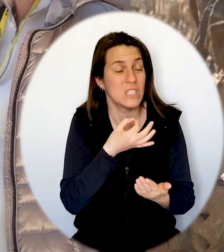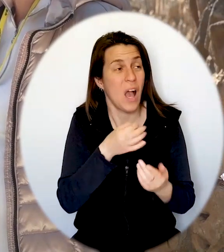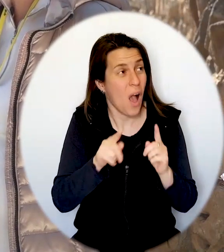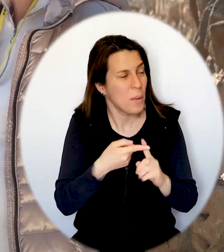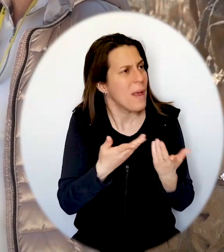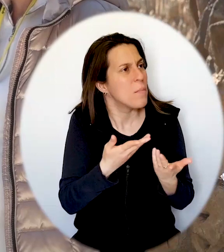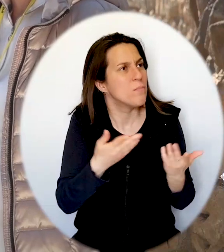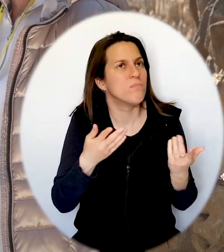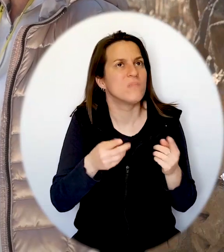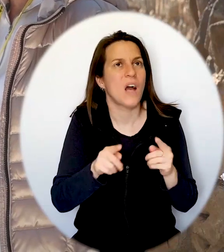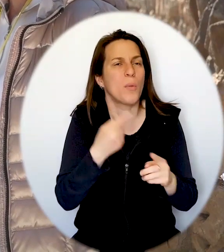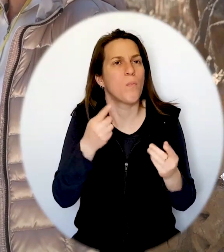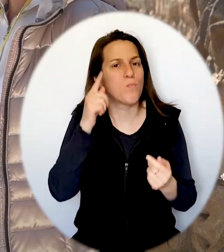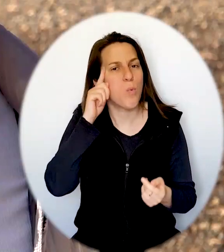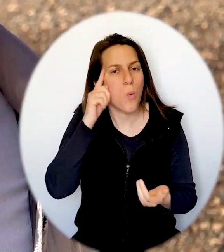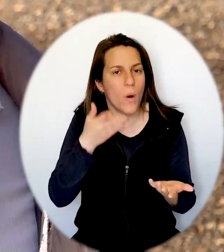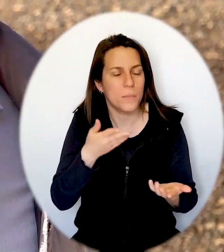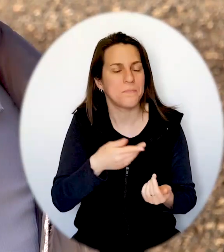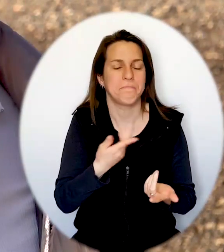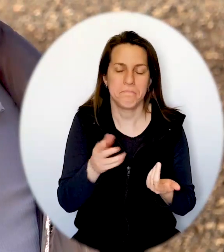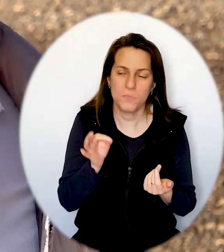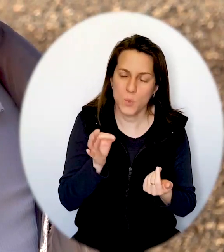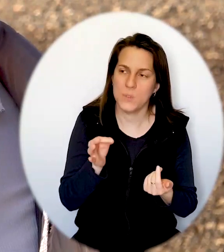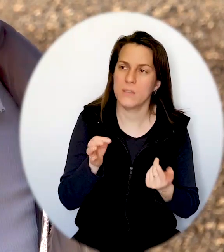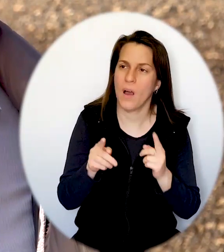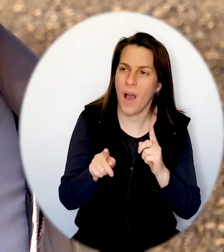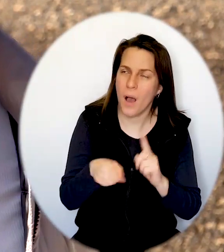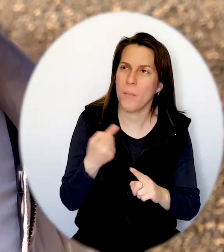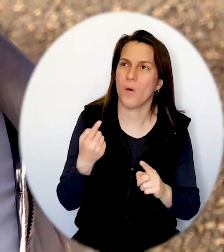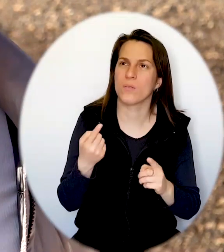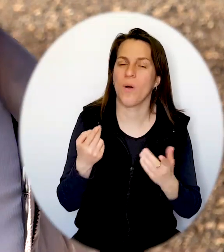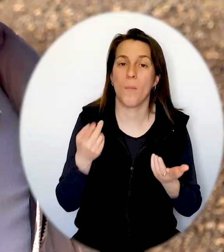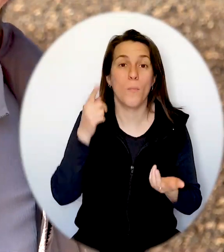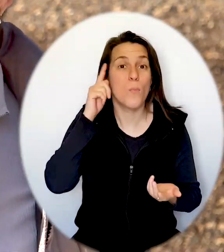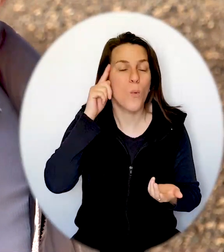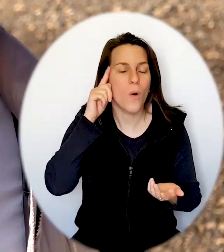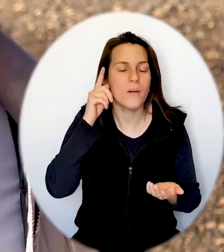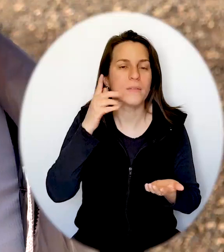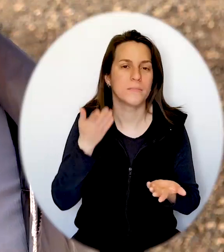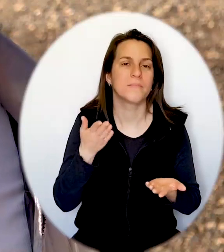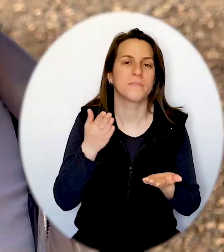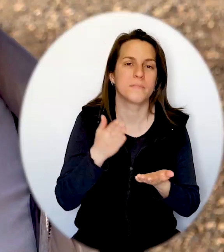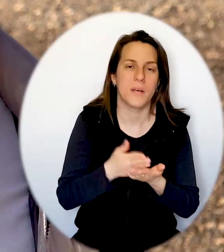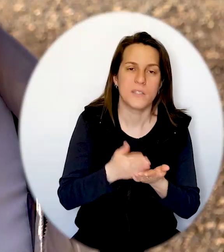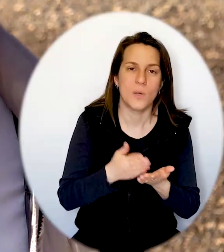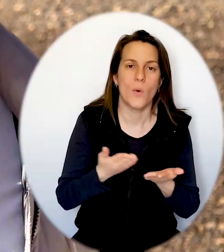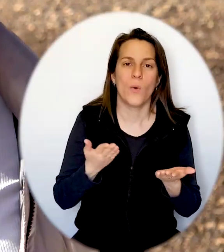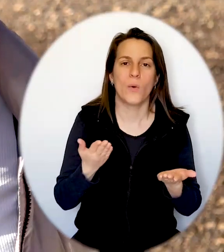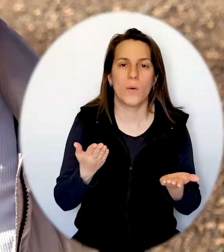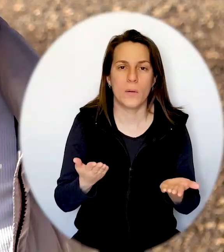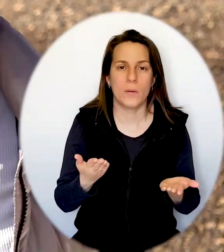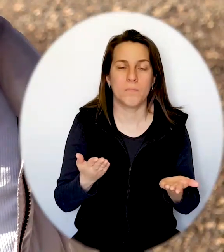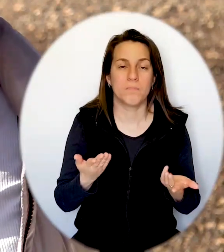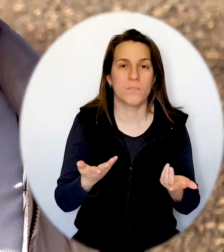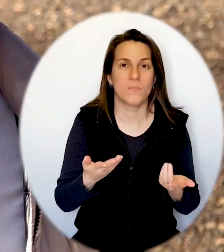importante de ce site ? Et bien sûr, la raison pour laquelle cette découverte était très importante,